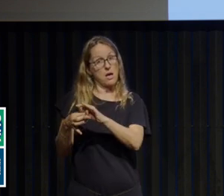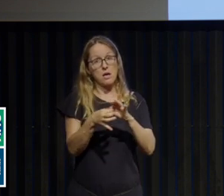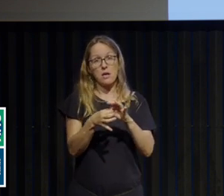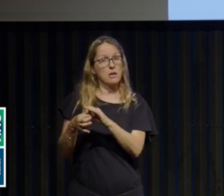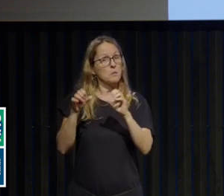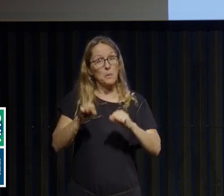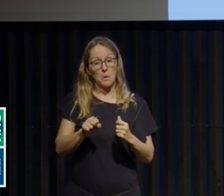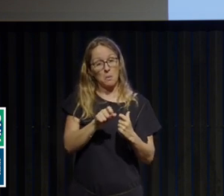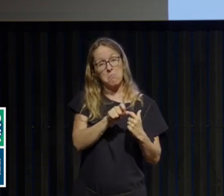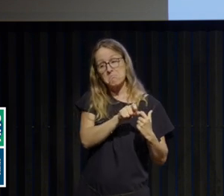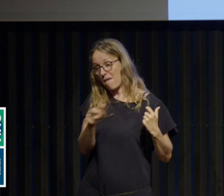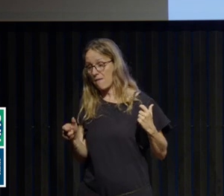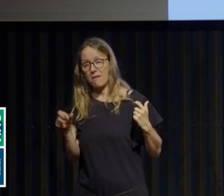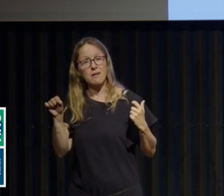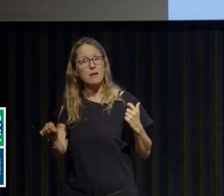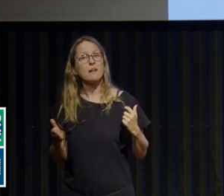éventail